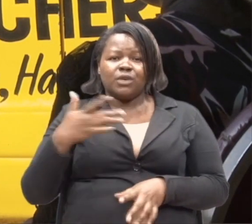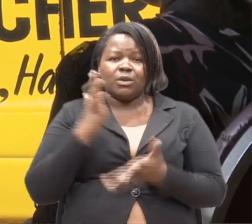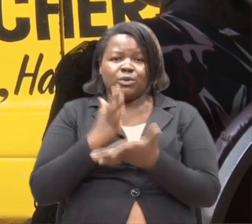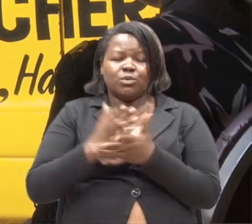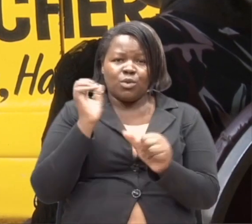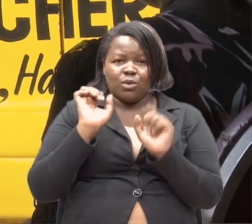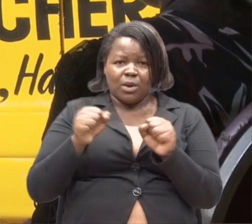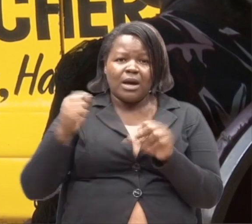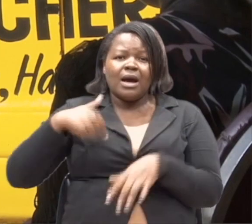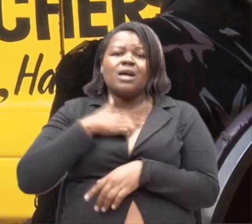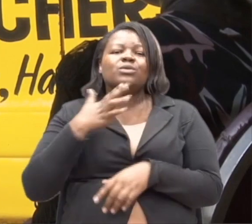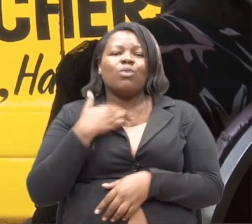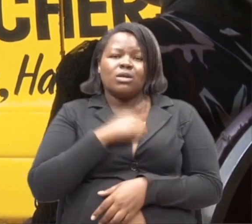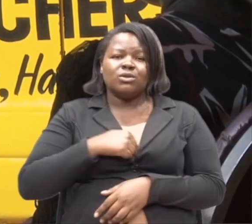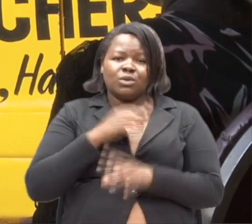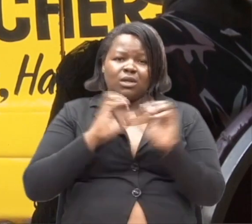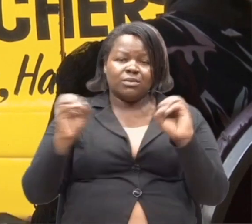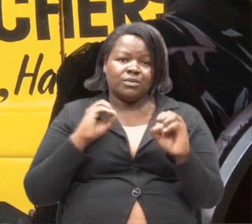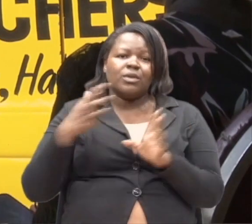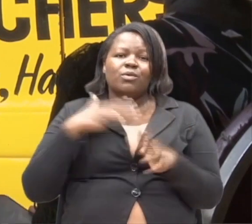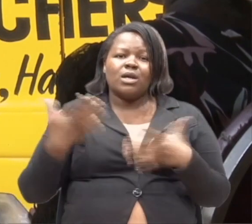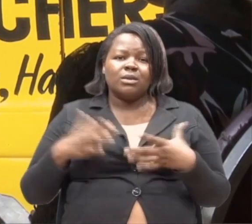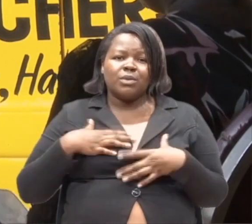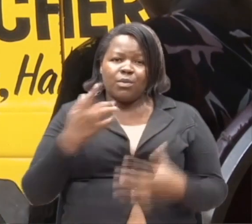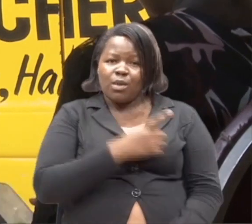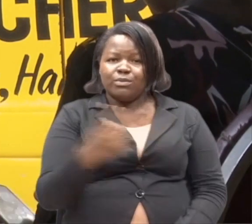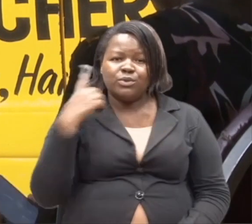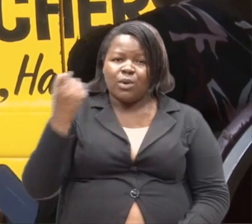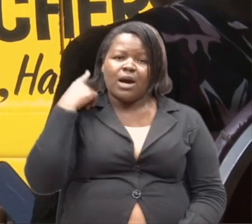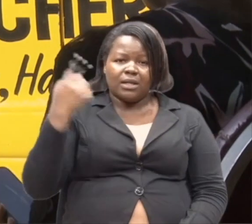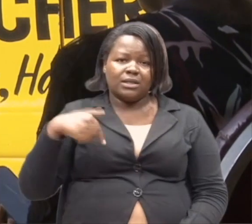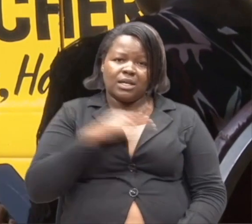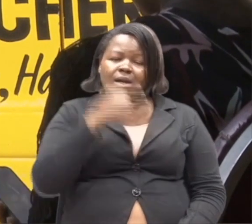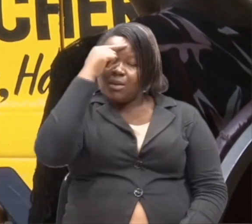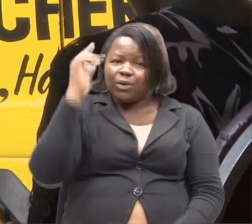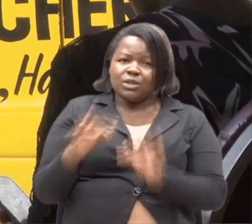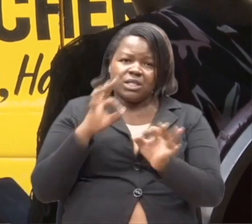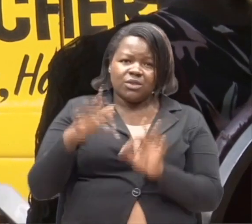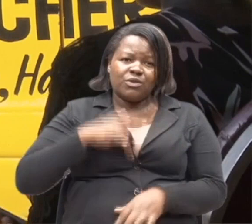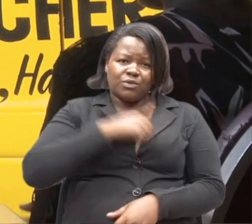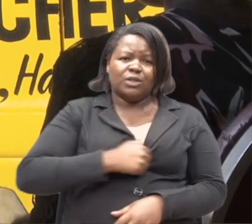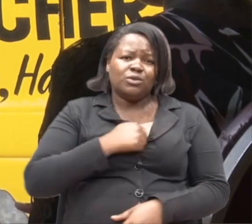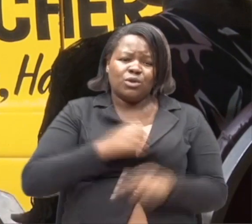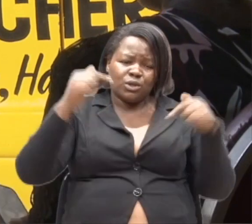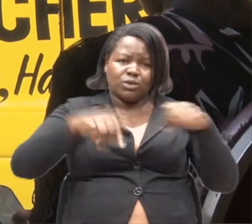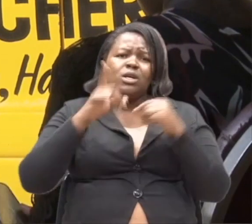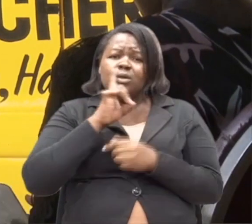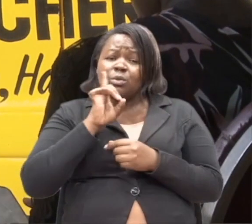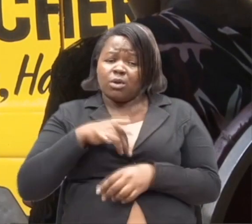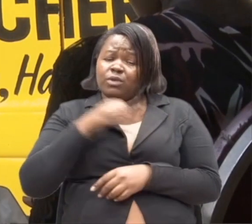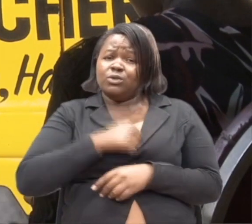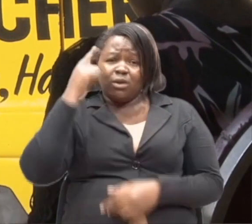Kire kitu tunahitaji ni kuelewa. Mutuelewe. Kwa sababu kinihurumia. Kesho leo. Kesho